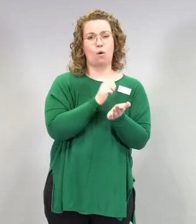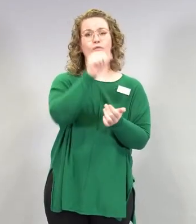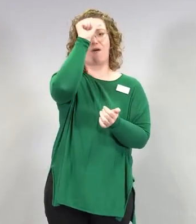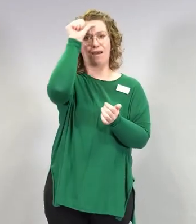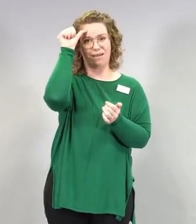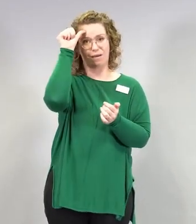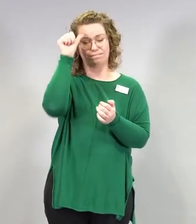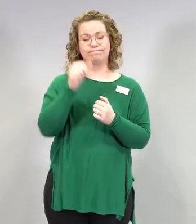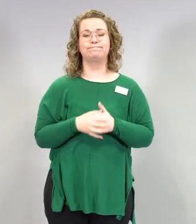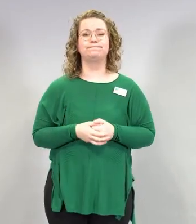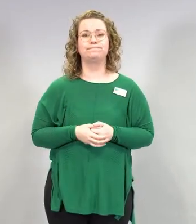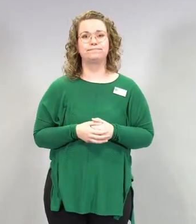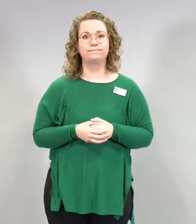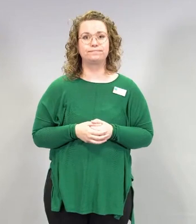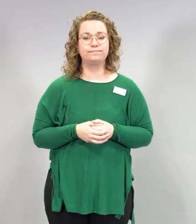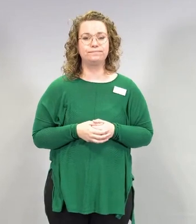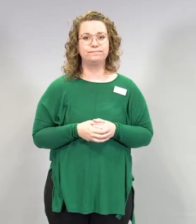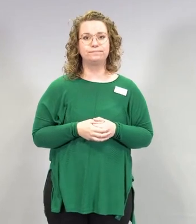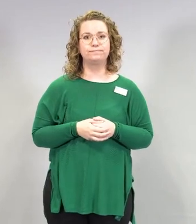näkemys asiasta.